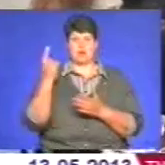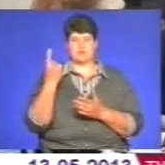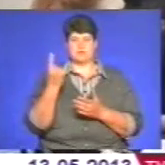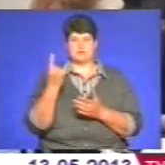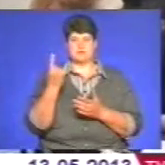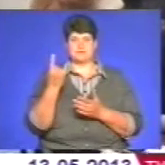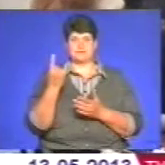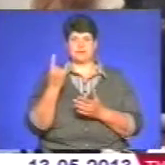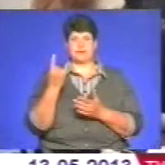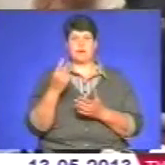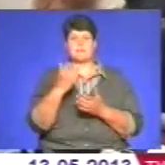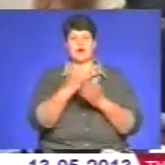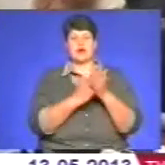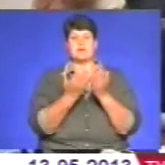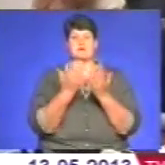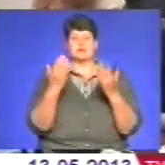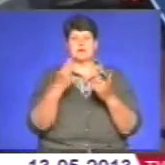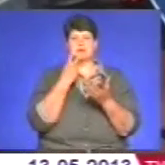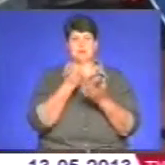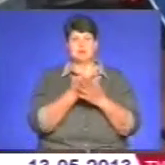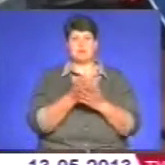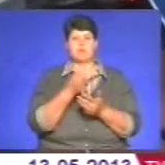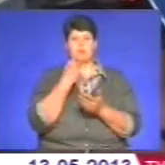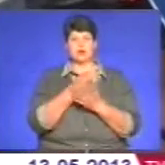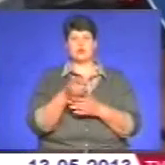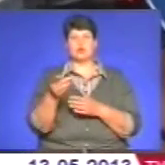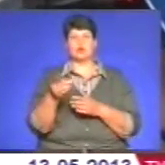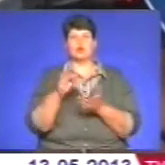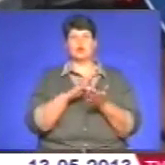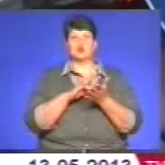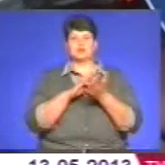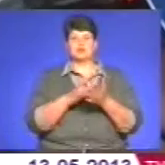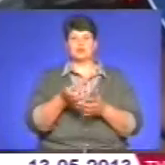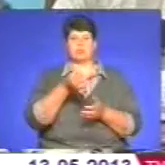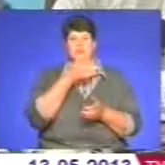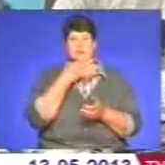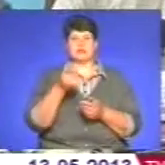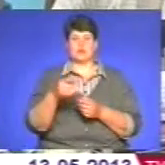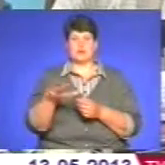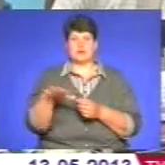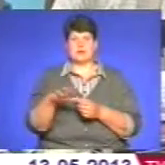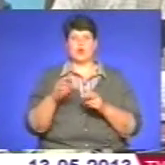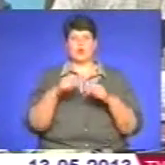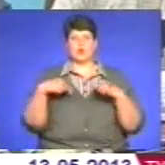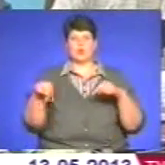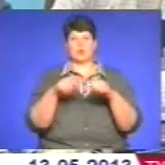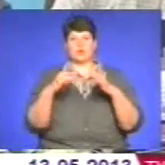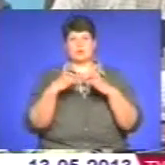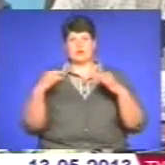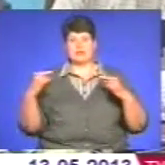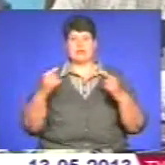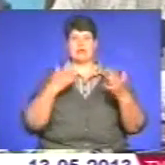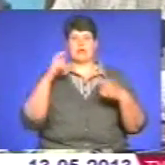Програма виставки передбачає показ туристичної привабливості Тернопільщини, регіонів України і зарубіжжі округлі столи, конференції,